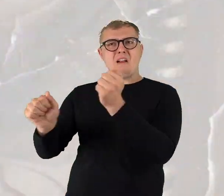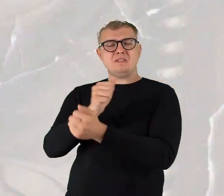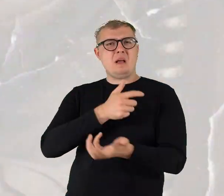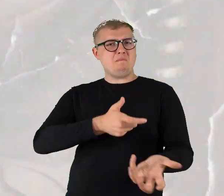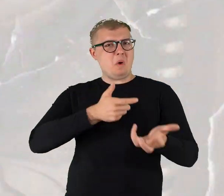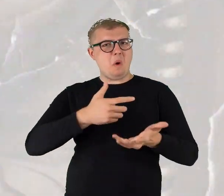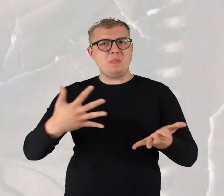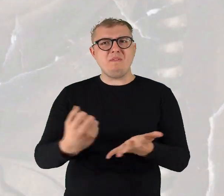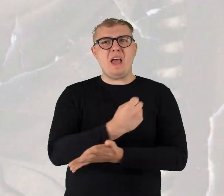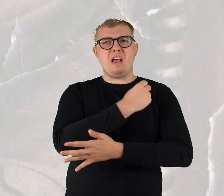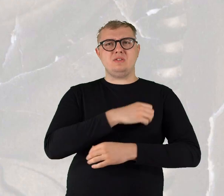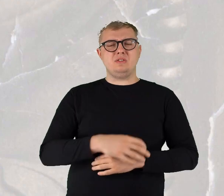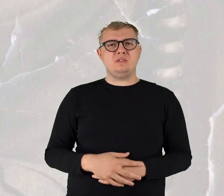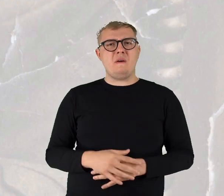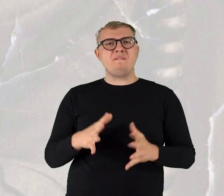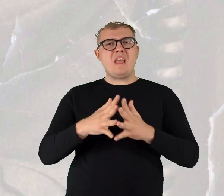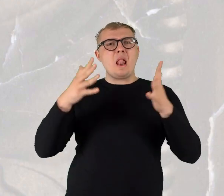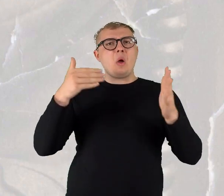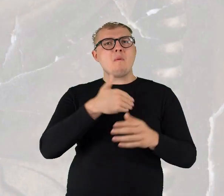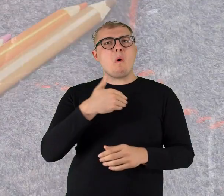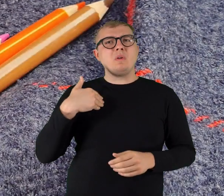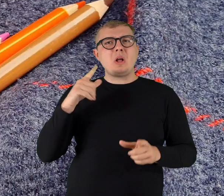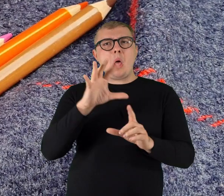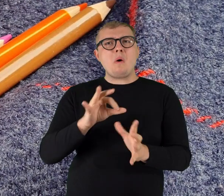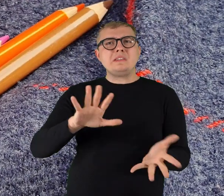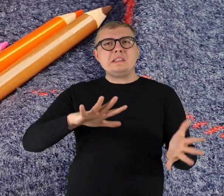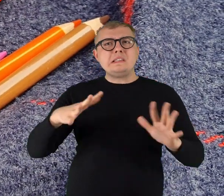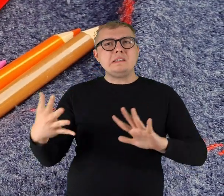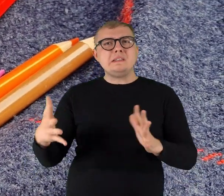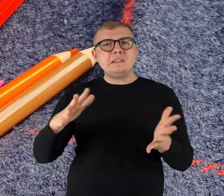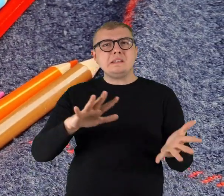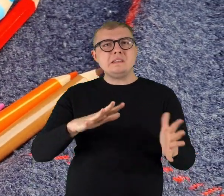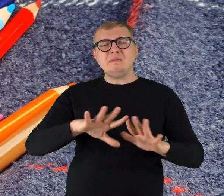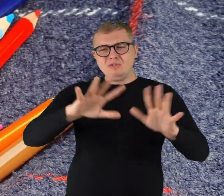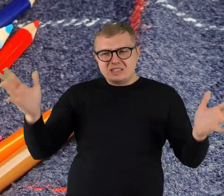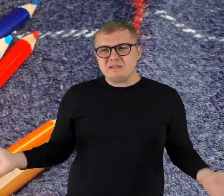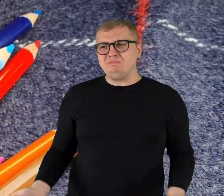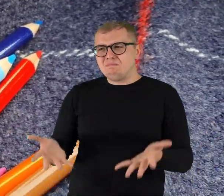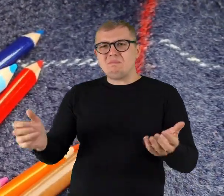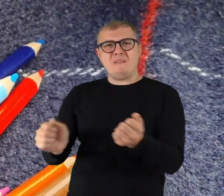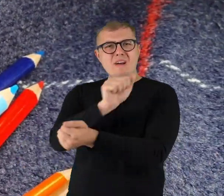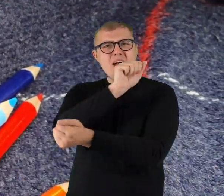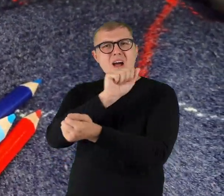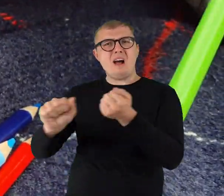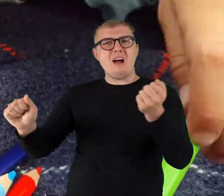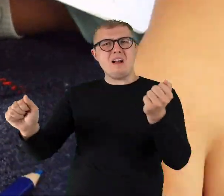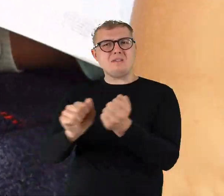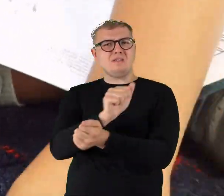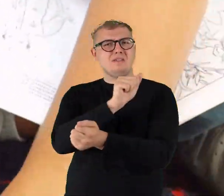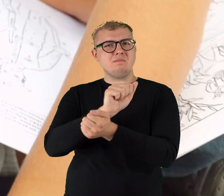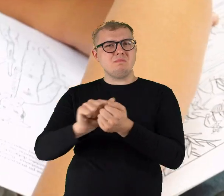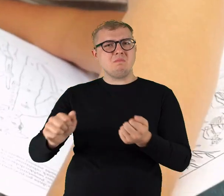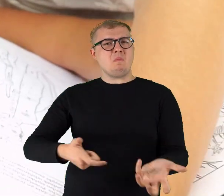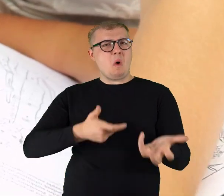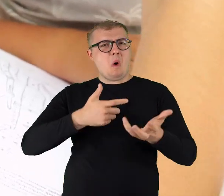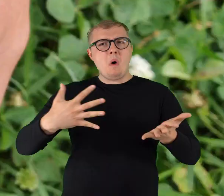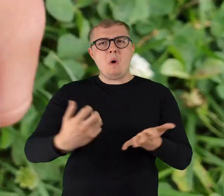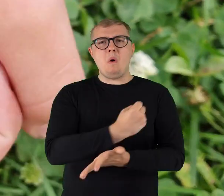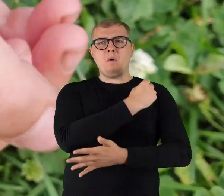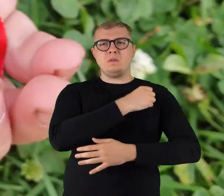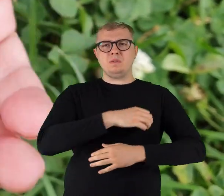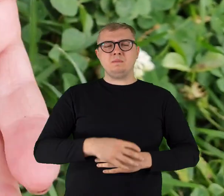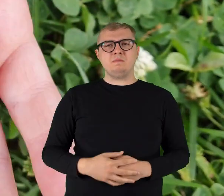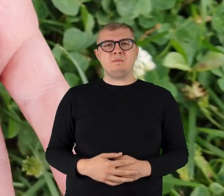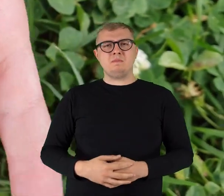za broń Wielkopolski los się waży Więc wszyscy na straszy Hej za broń